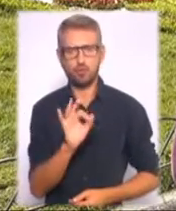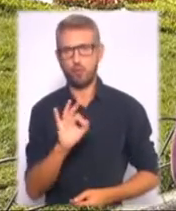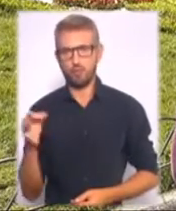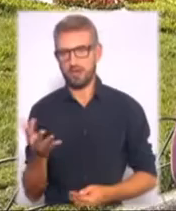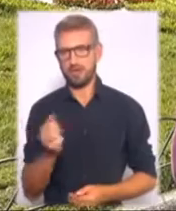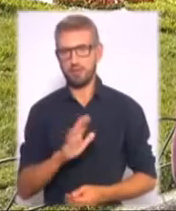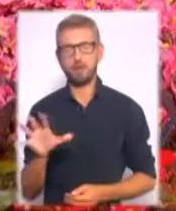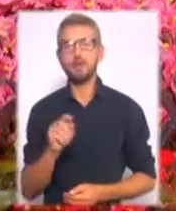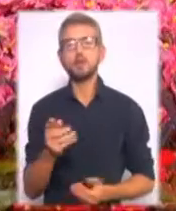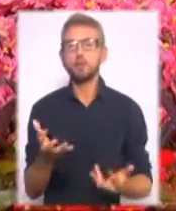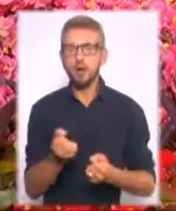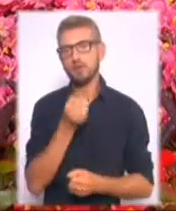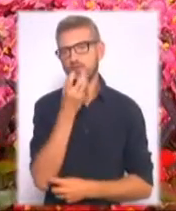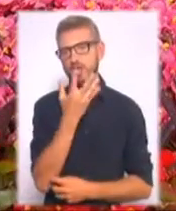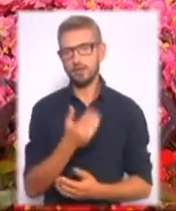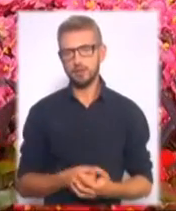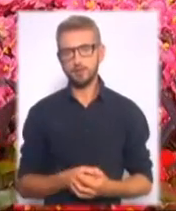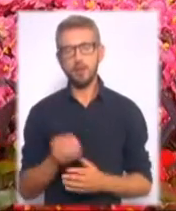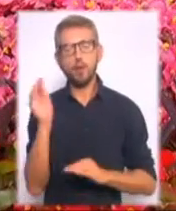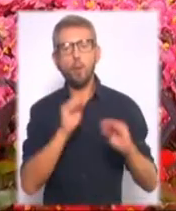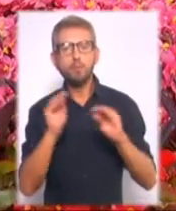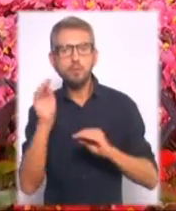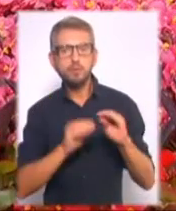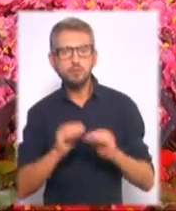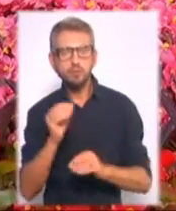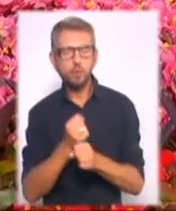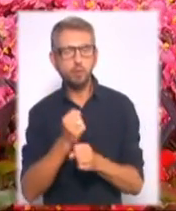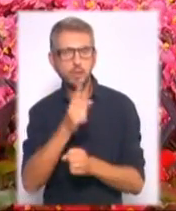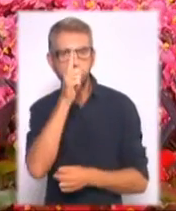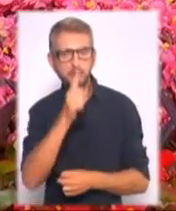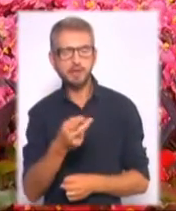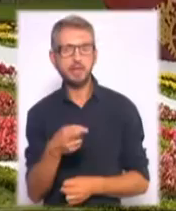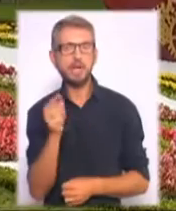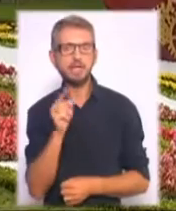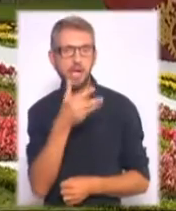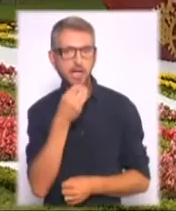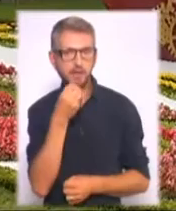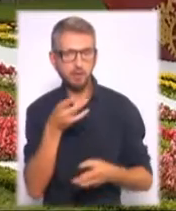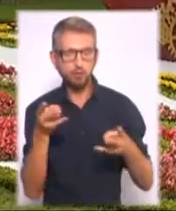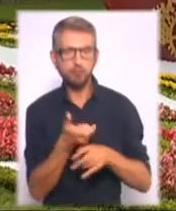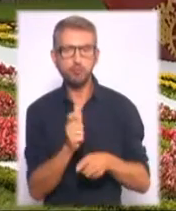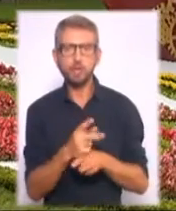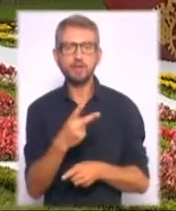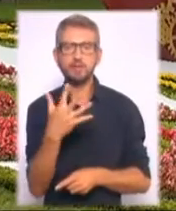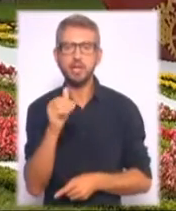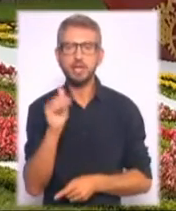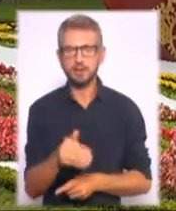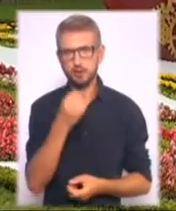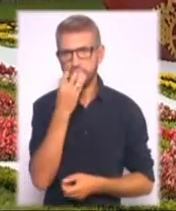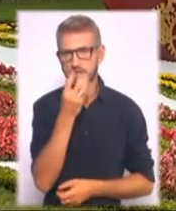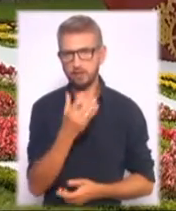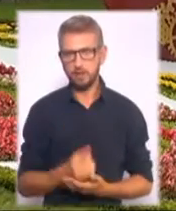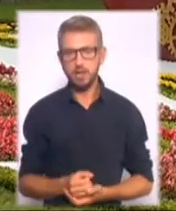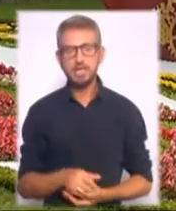це букет квітів. Над композицією працювали майже місяць. Для цієї грандіозної краси знадобилося понад 25 тисяч квітів.